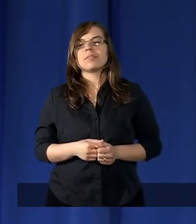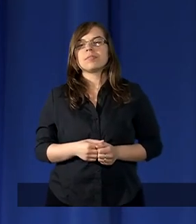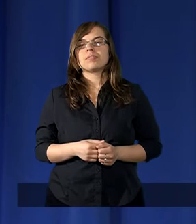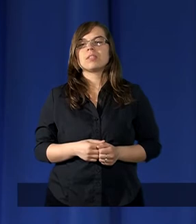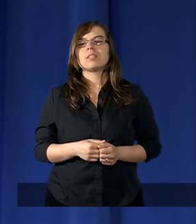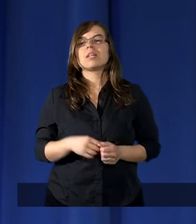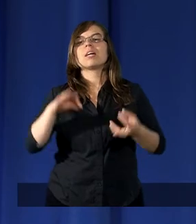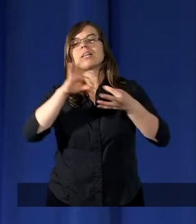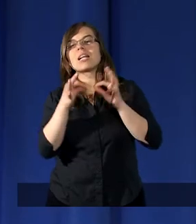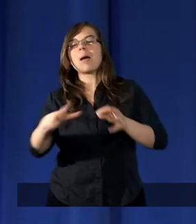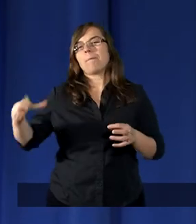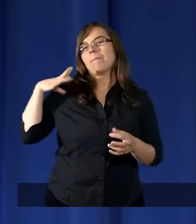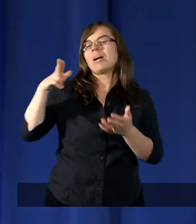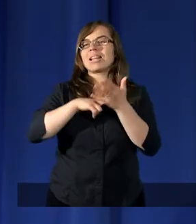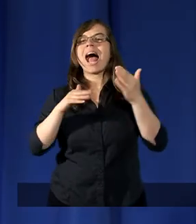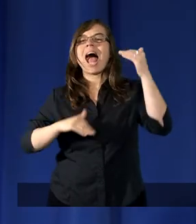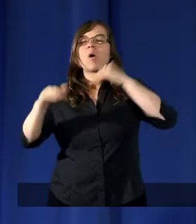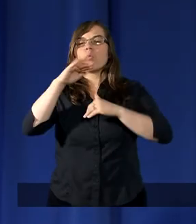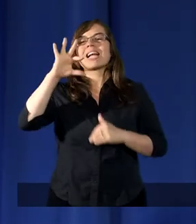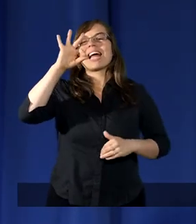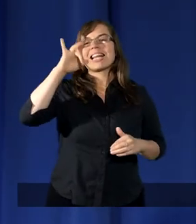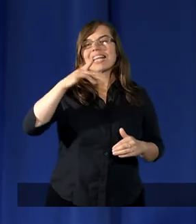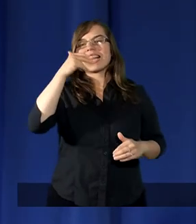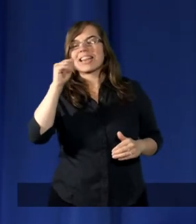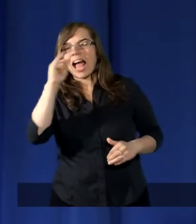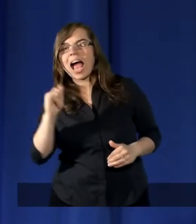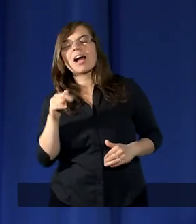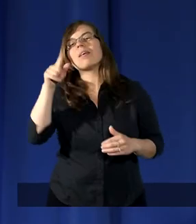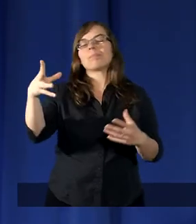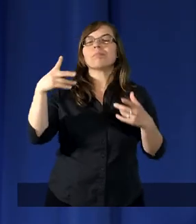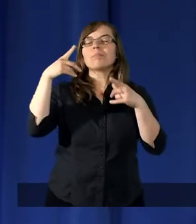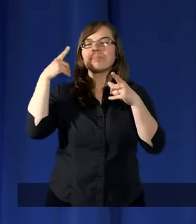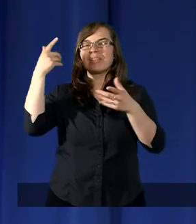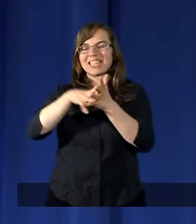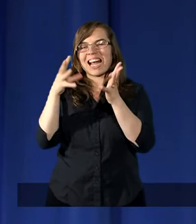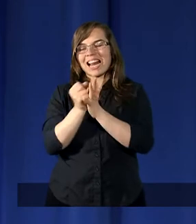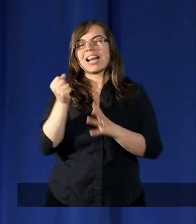gdy był na górze Synaj, otrzymywał przykazania,